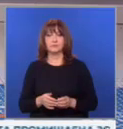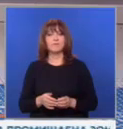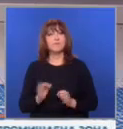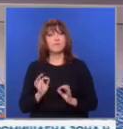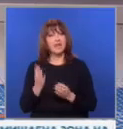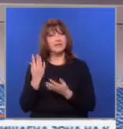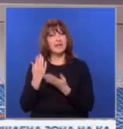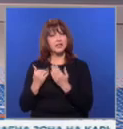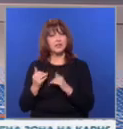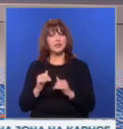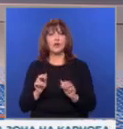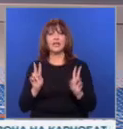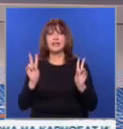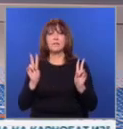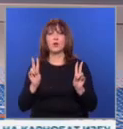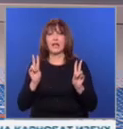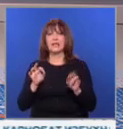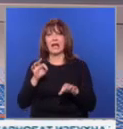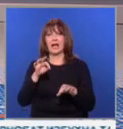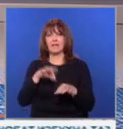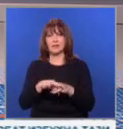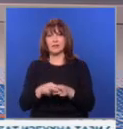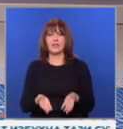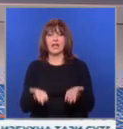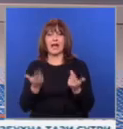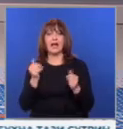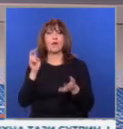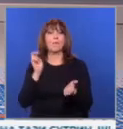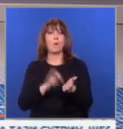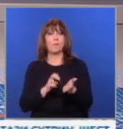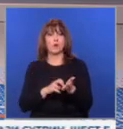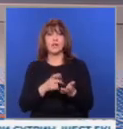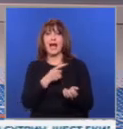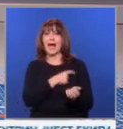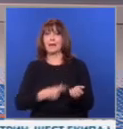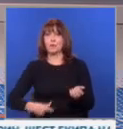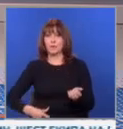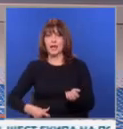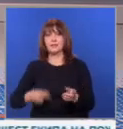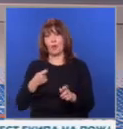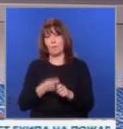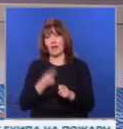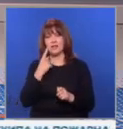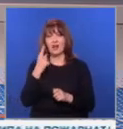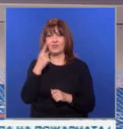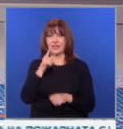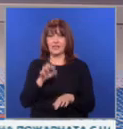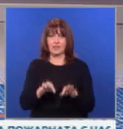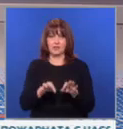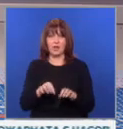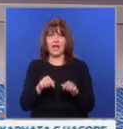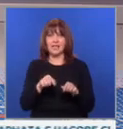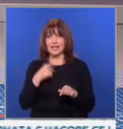Традиционно, американските демократи гласуват рано по почтата, докато републиканците предпочитат да го направят в деня на изборите.